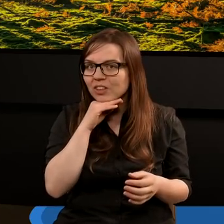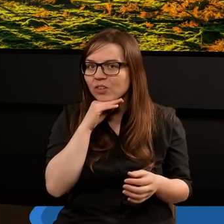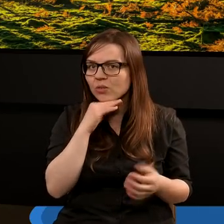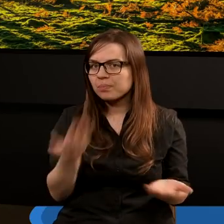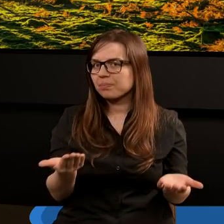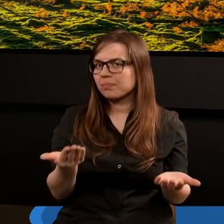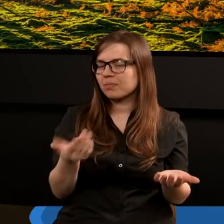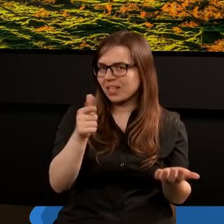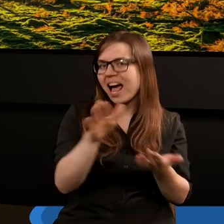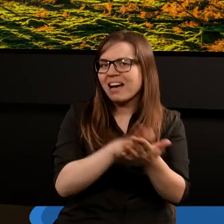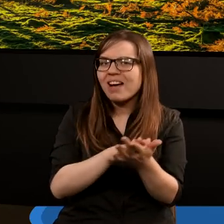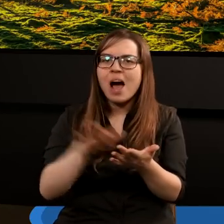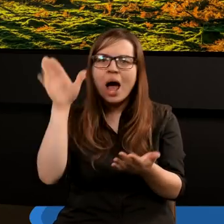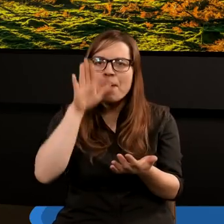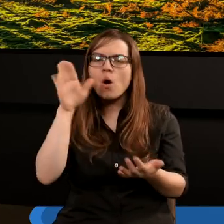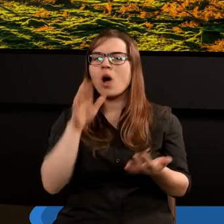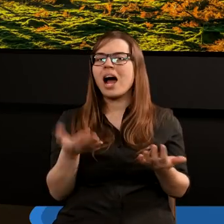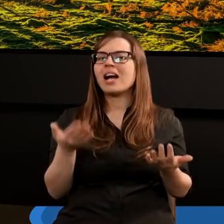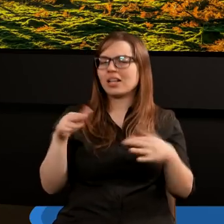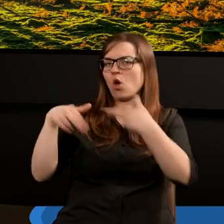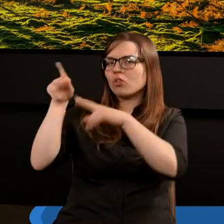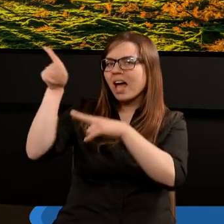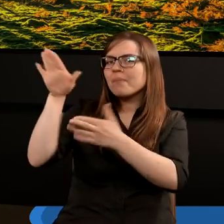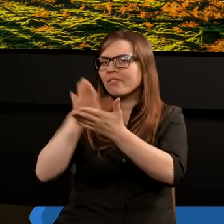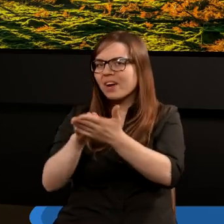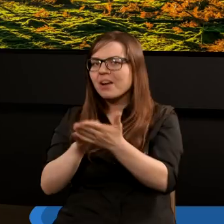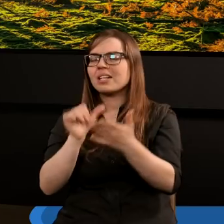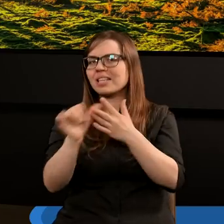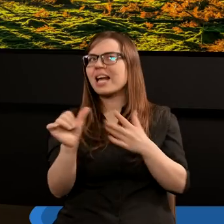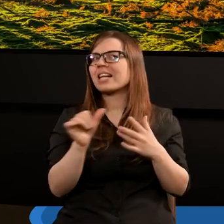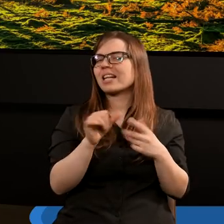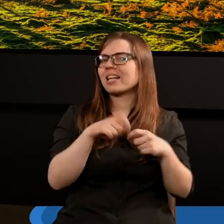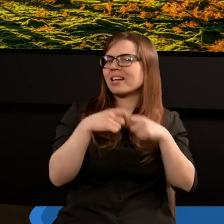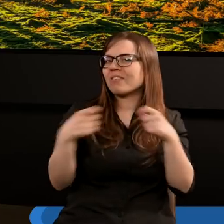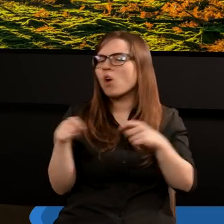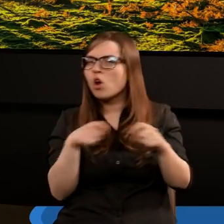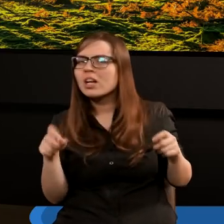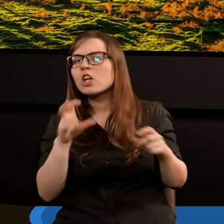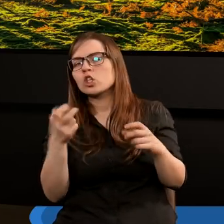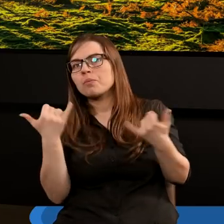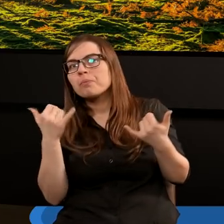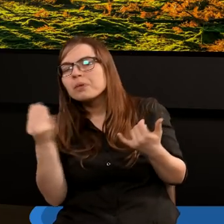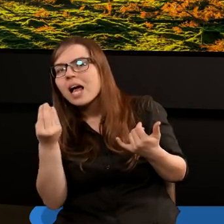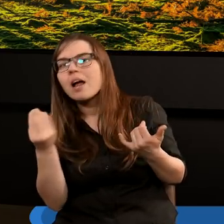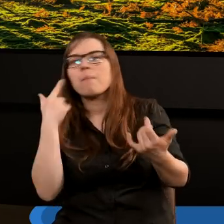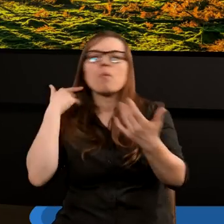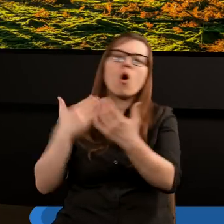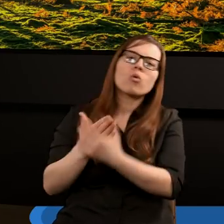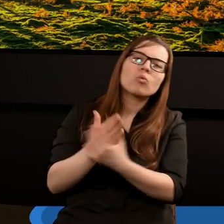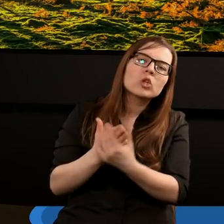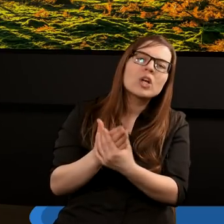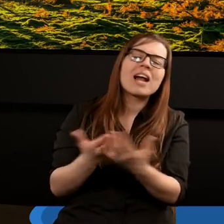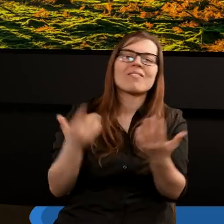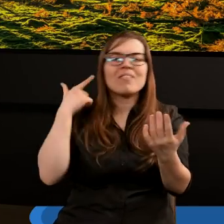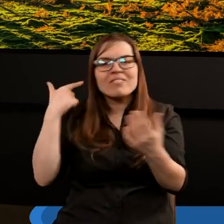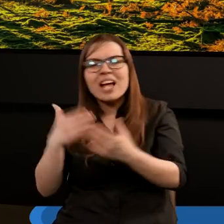ta chwała Boga, czy oddanie Mu chwały jest związane z czymś jeszcze? Nie wiem, z jakimś posłuszeństwem,